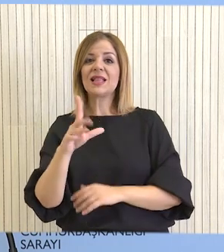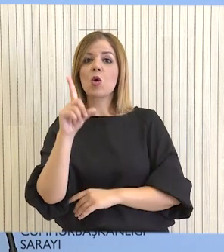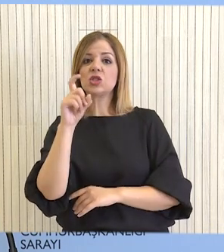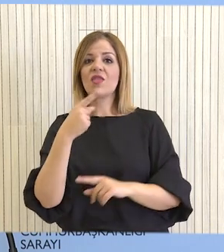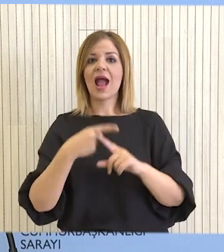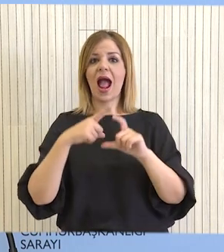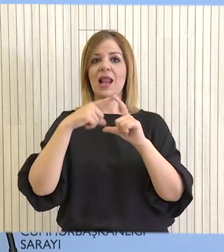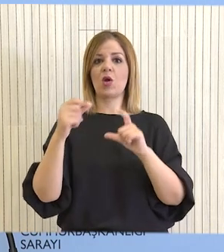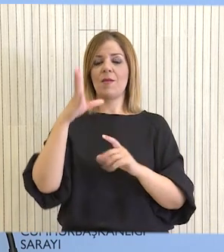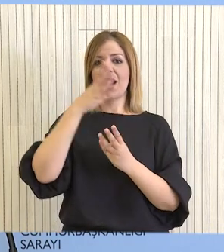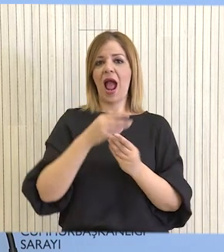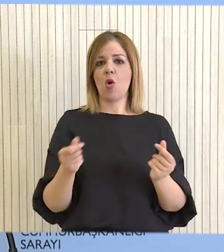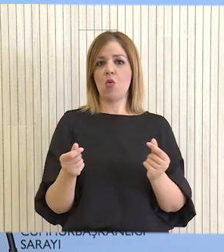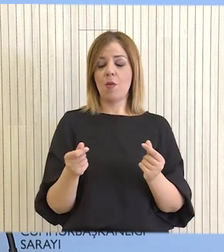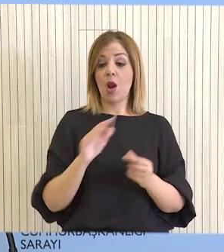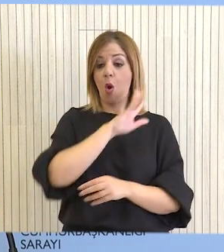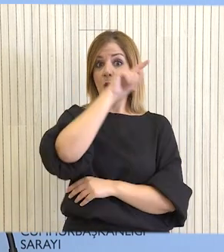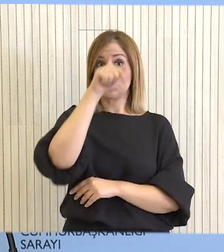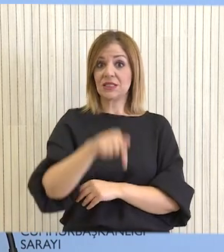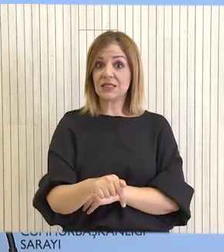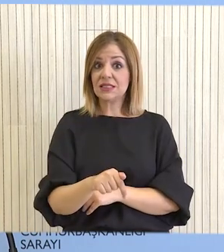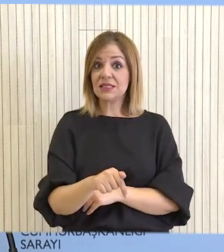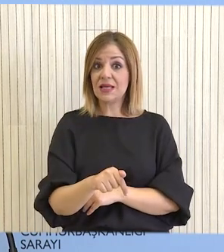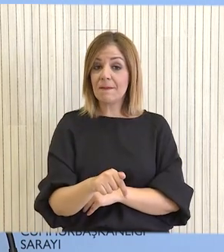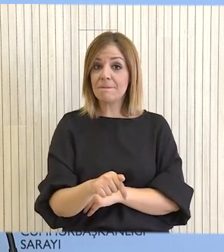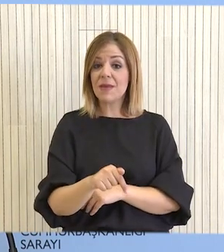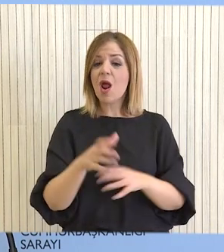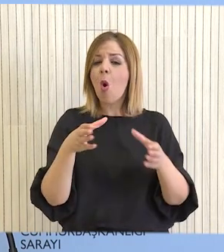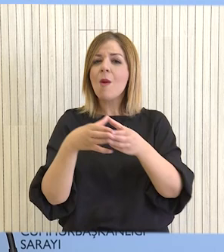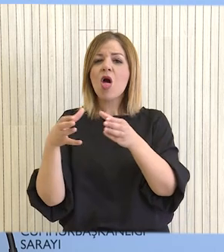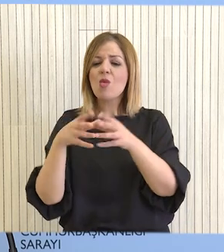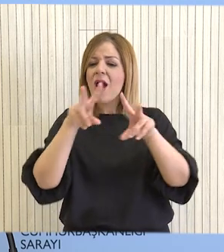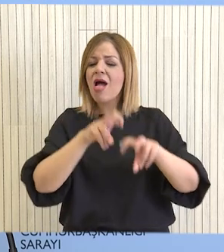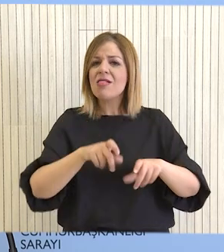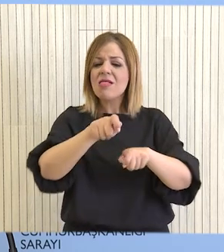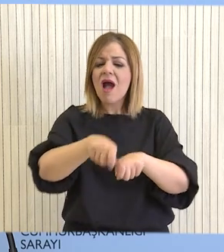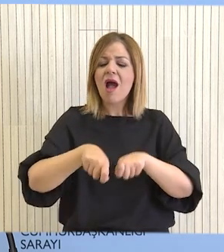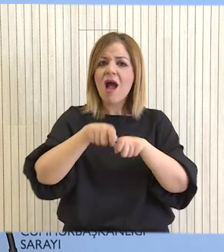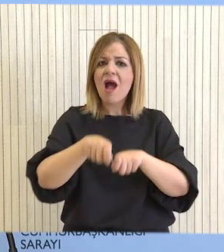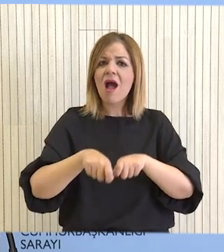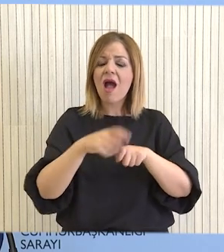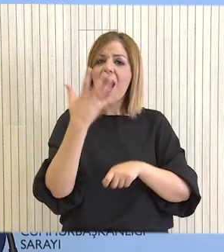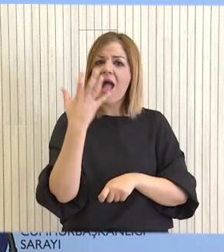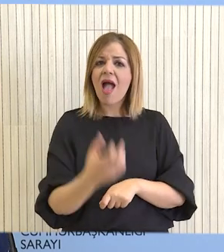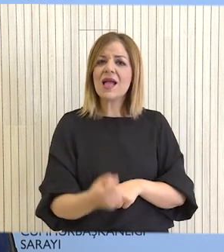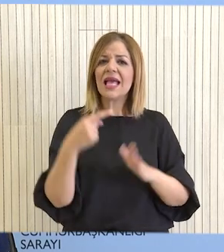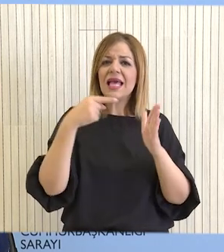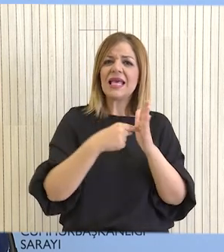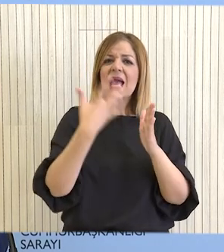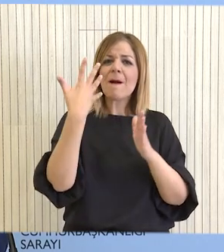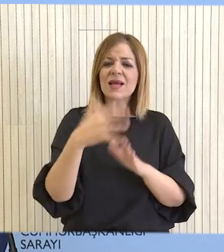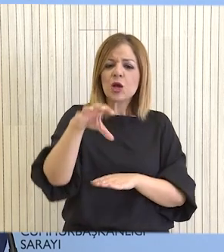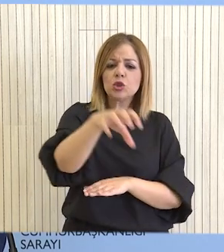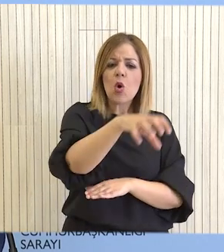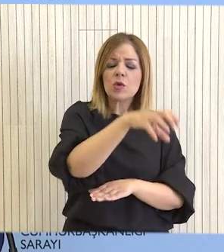Ελληνοκύπριοι Αγνοούμενοι. Μέχρι σήμερα έχουν πραγματοποιηθεί από τα συνεργεία της Ιερευνητικής Επιτροπής Αγνοωμένων περισσότερες από 1.500